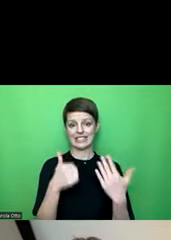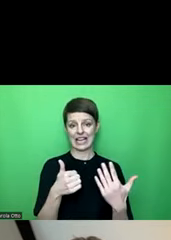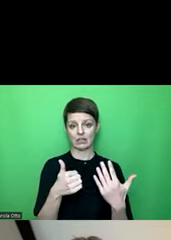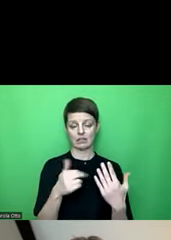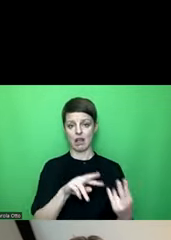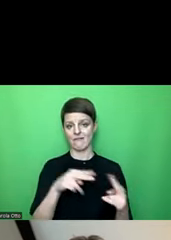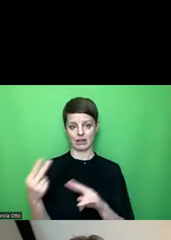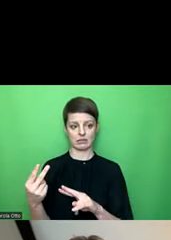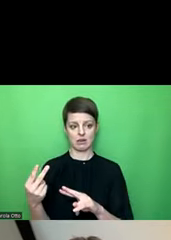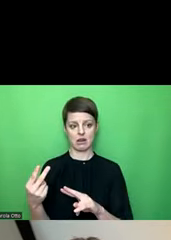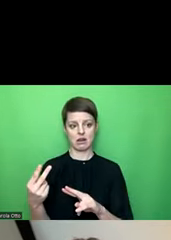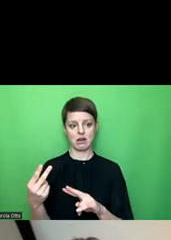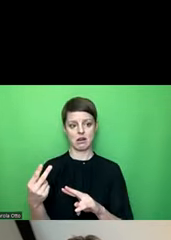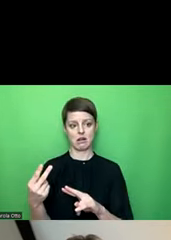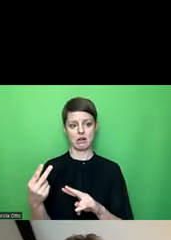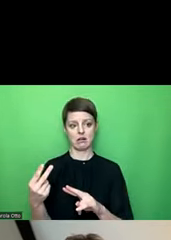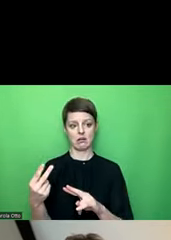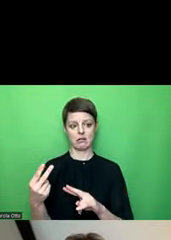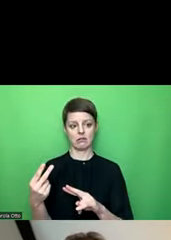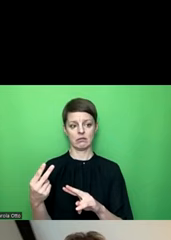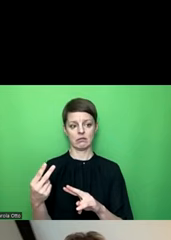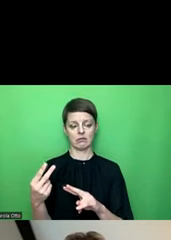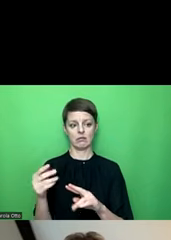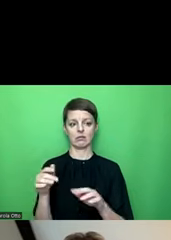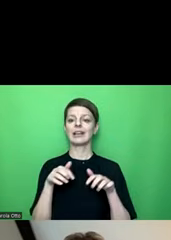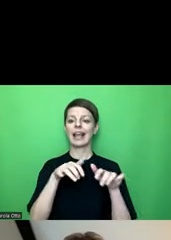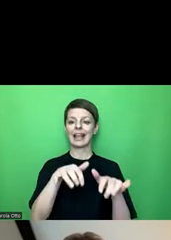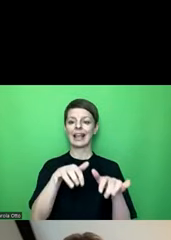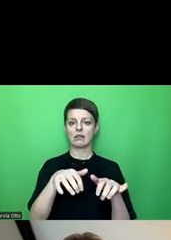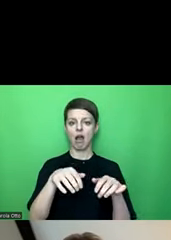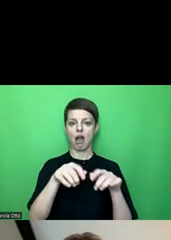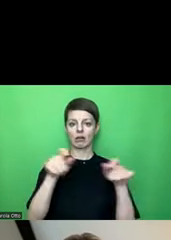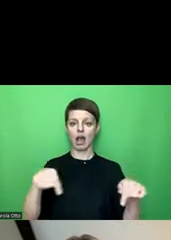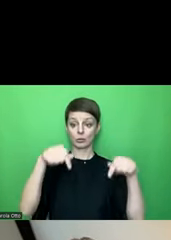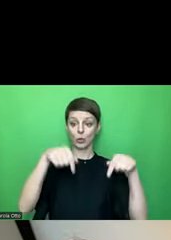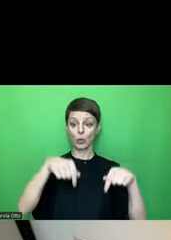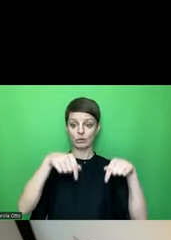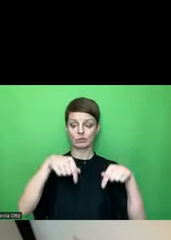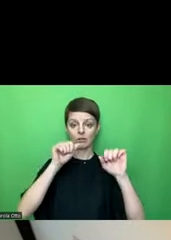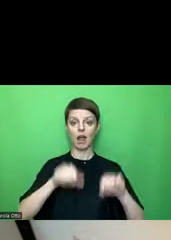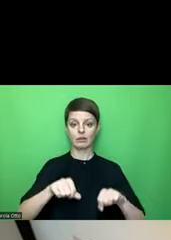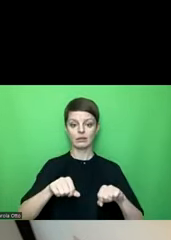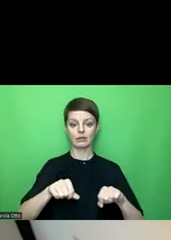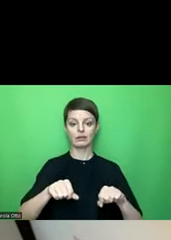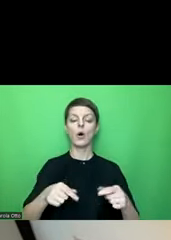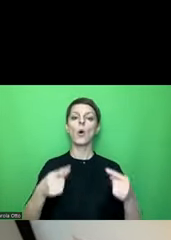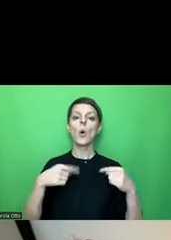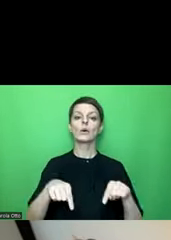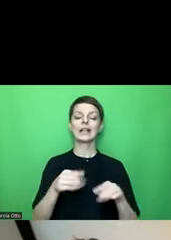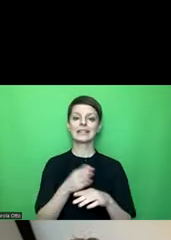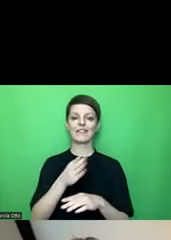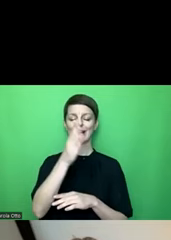wechseln in das Panel. Erstmal komme ich auf die Registerkarten unten und dann bin ich jetzt in diesem